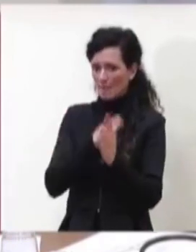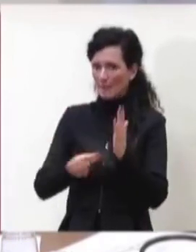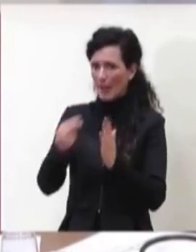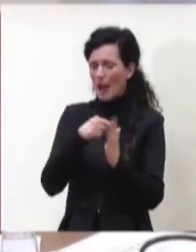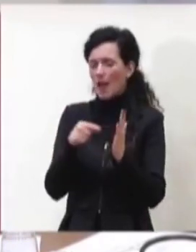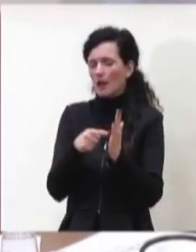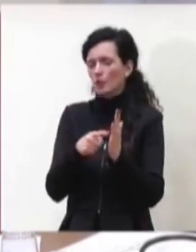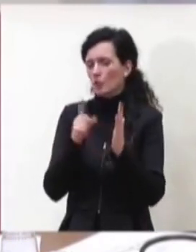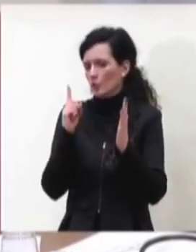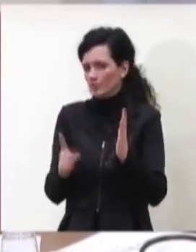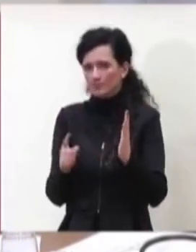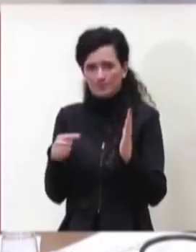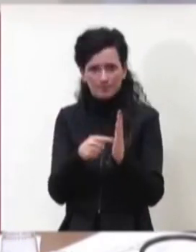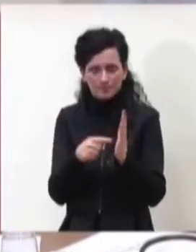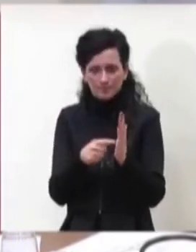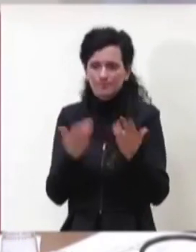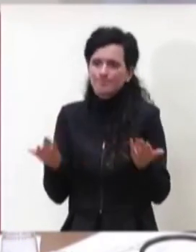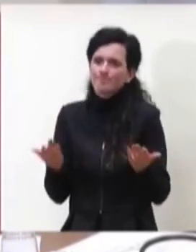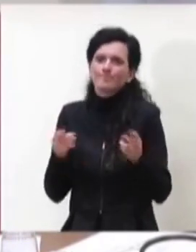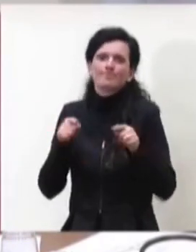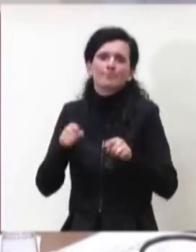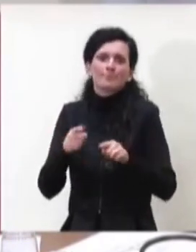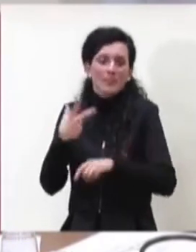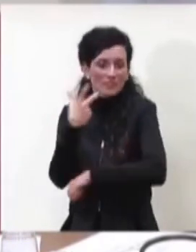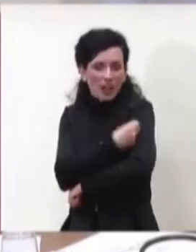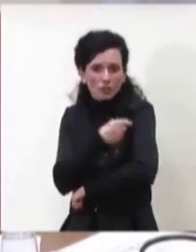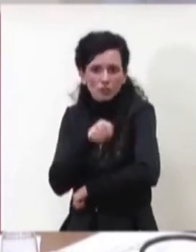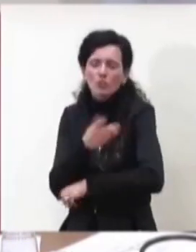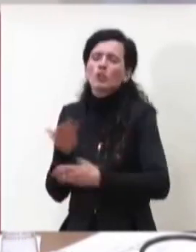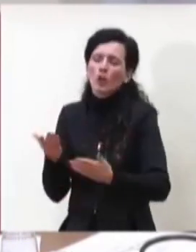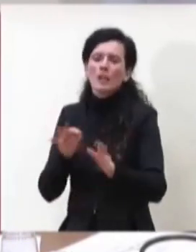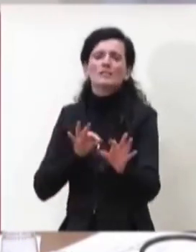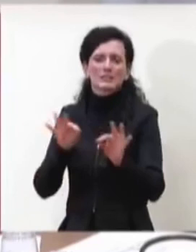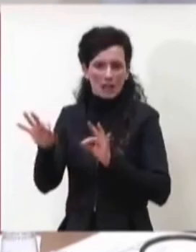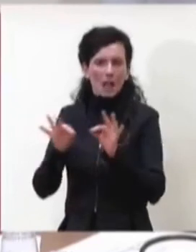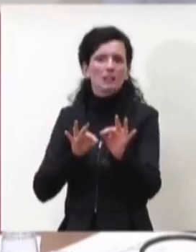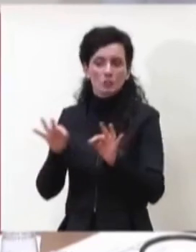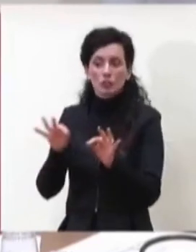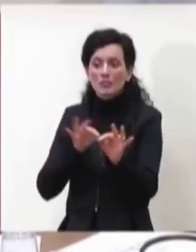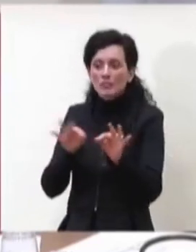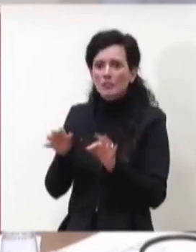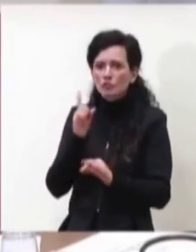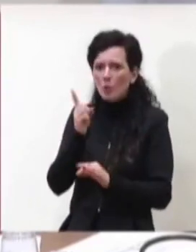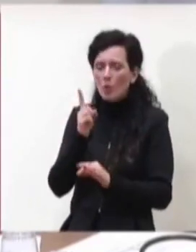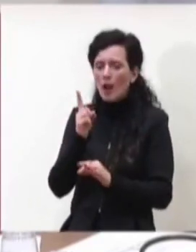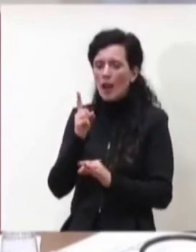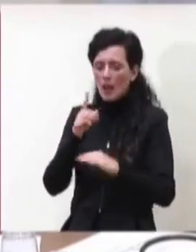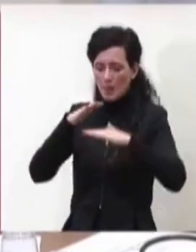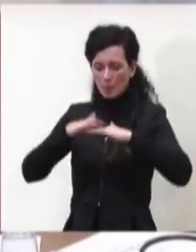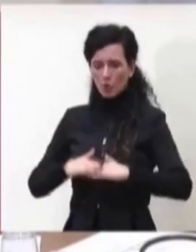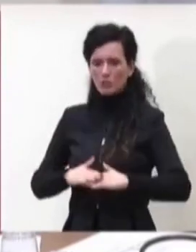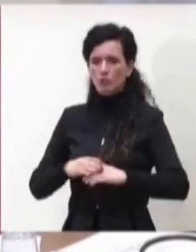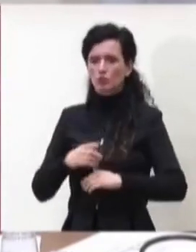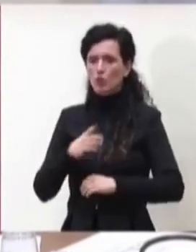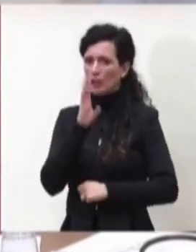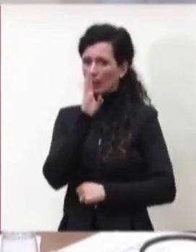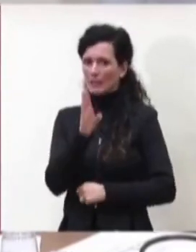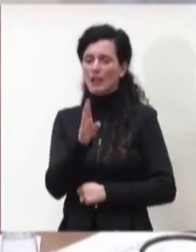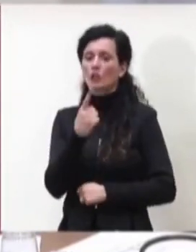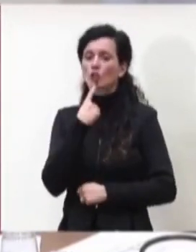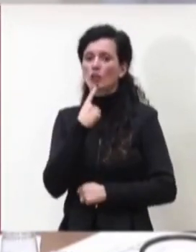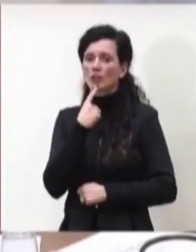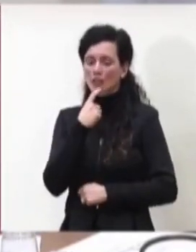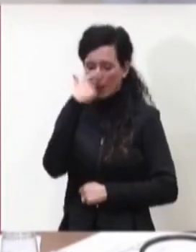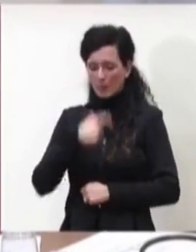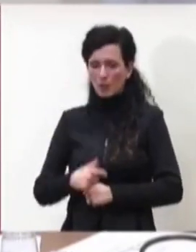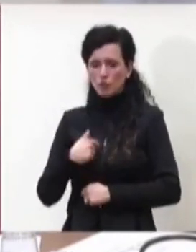una strategia che mira innanzitutto alla protezione diretta di persone più esposte quindi operatori sanitari